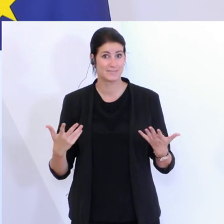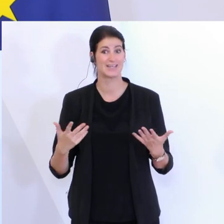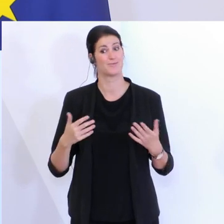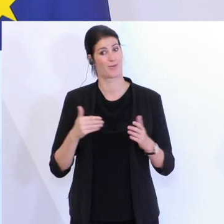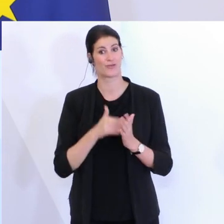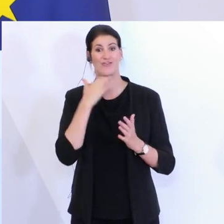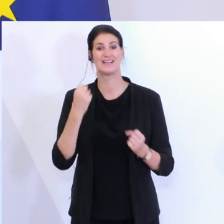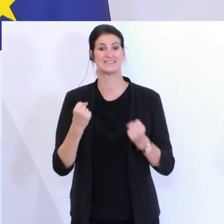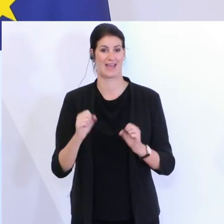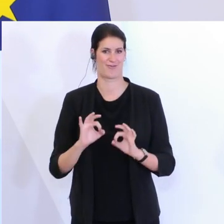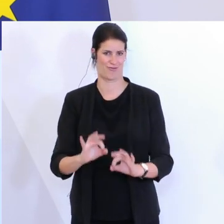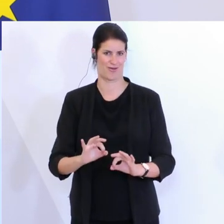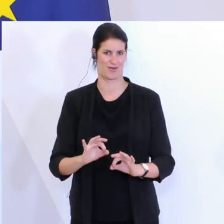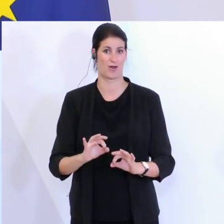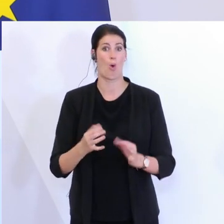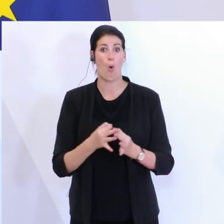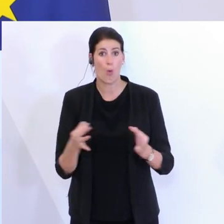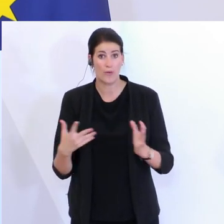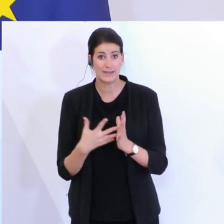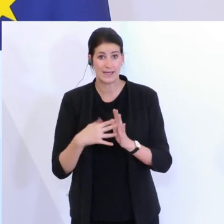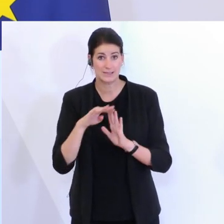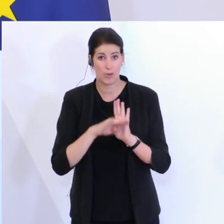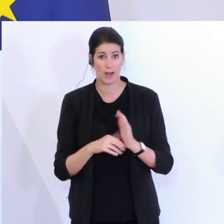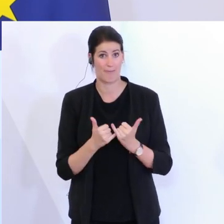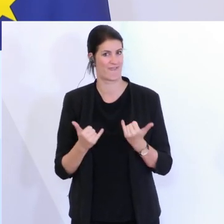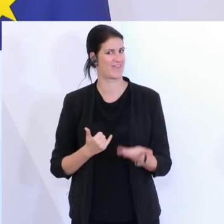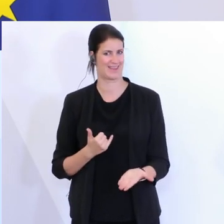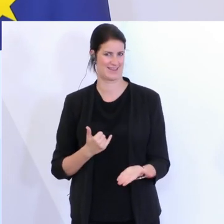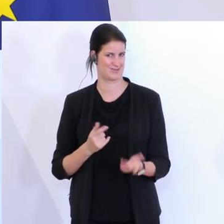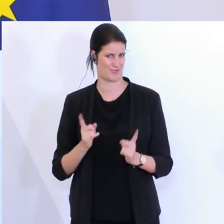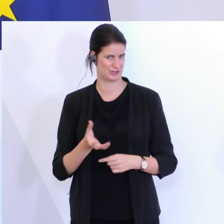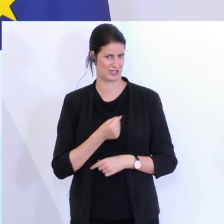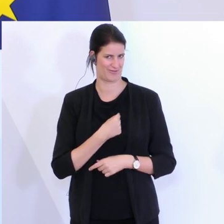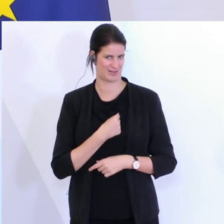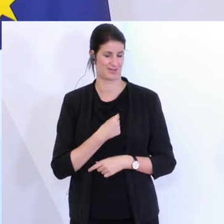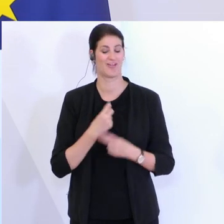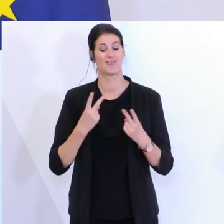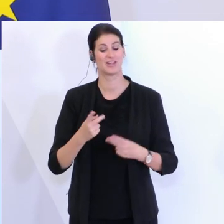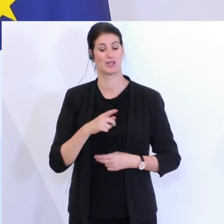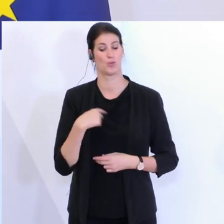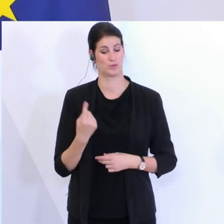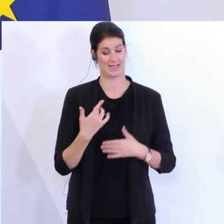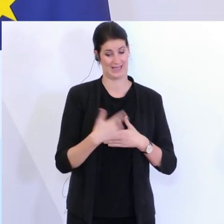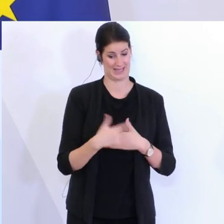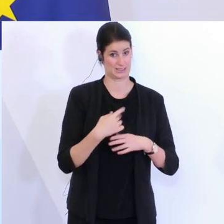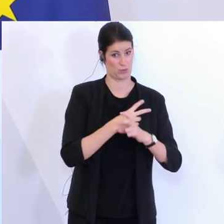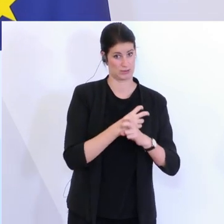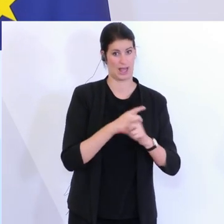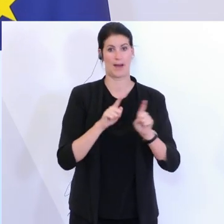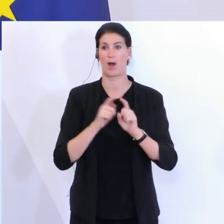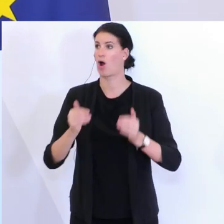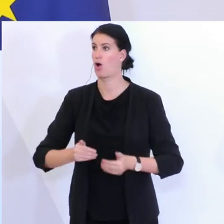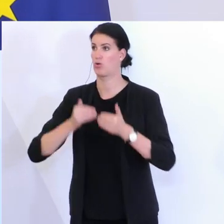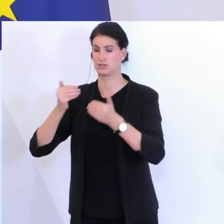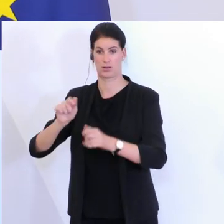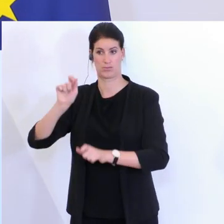größere Schwierigkeiten gehabt, auch gegenüber unseren Gästen, aber vor allem auch den Gästen aus dem Ausland wirklich darzustellen, dass